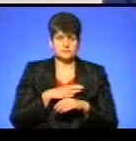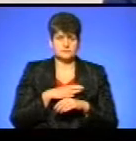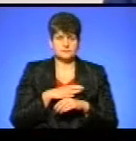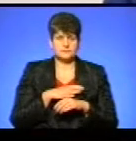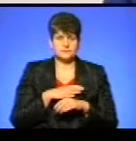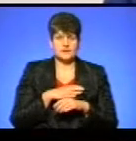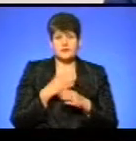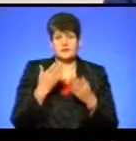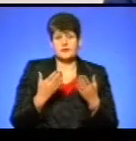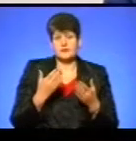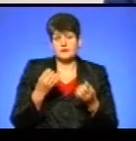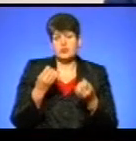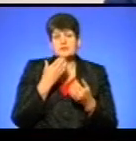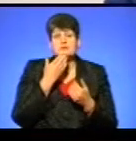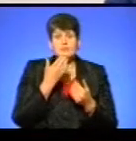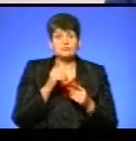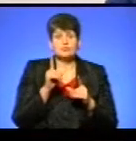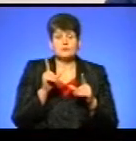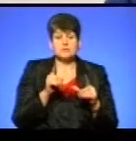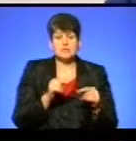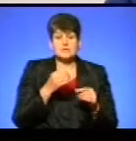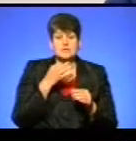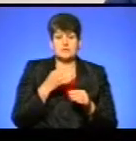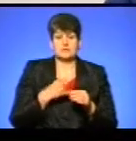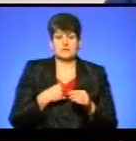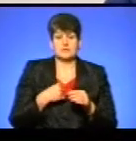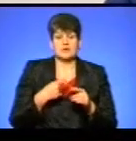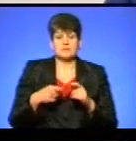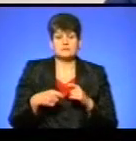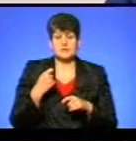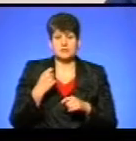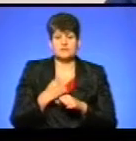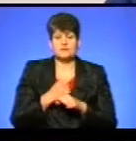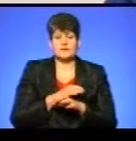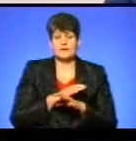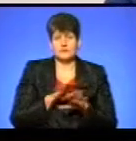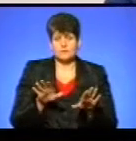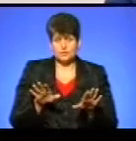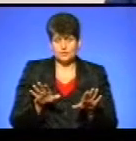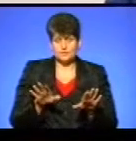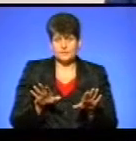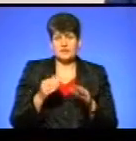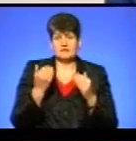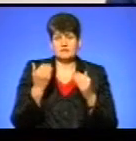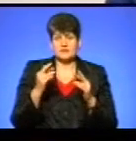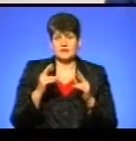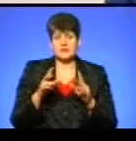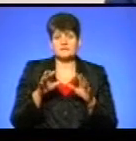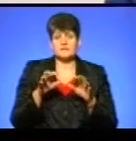Я запитав, чому не виїхали, вони сказали, що ми в збиток працювати не будемо. Ви, як влада,